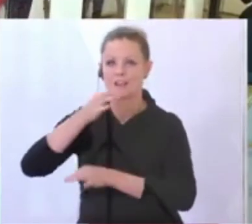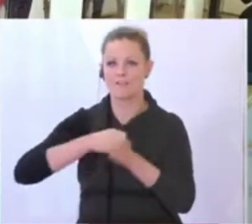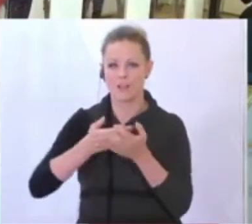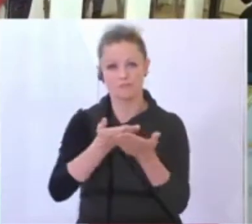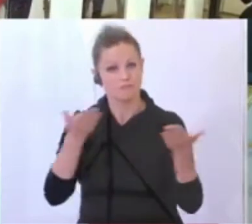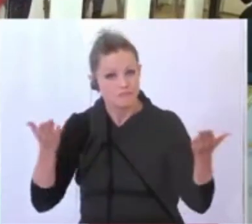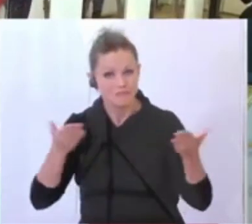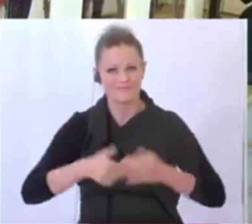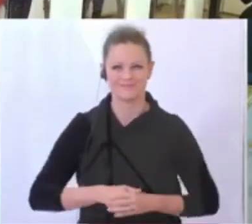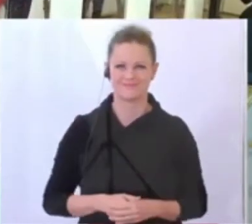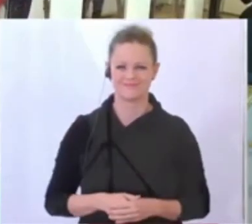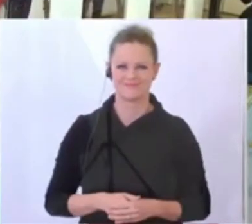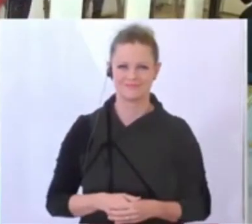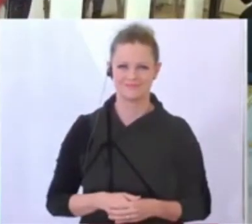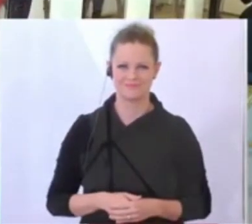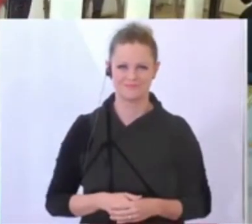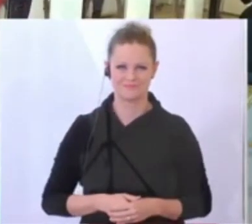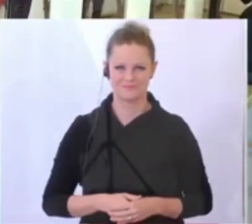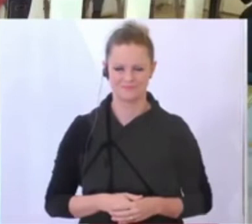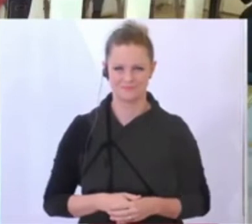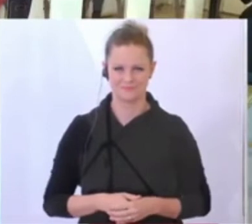dürfen Sie einladen, Fragen zu stellen? Bitte sehr.